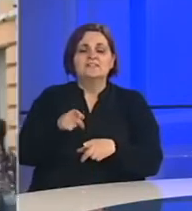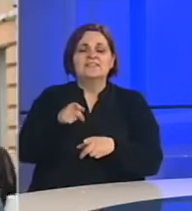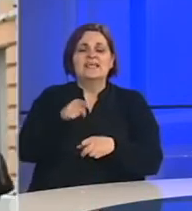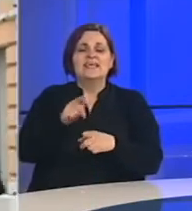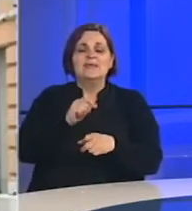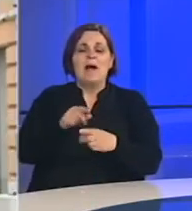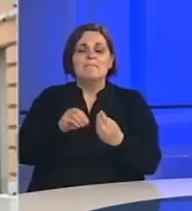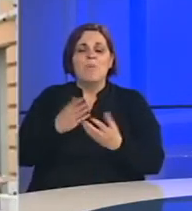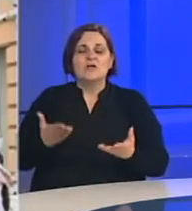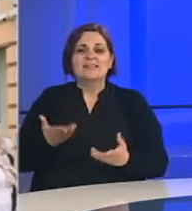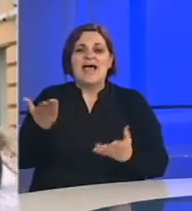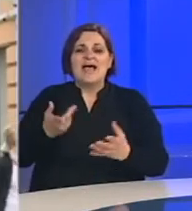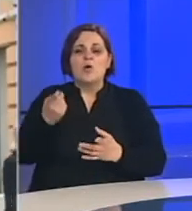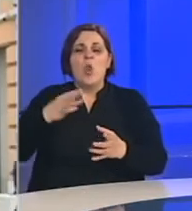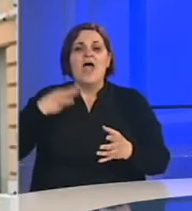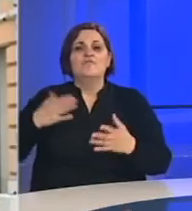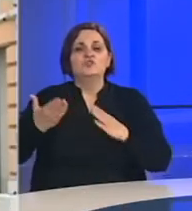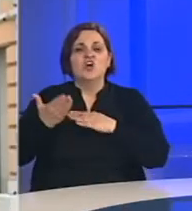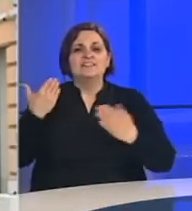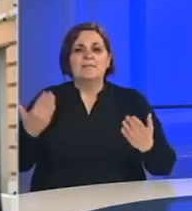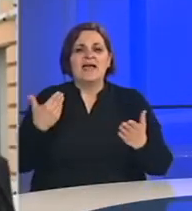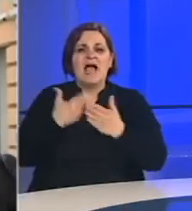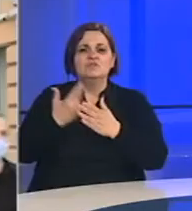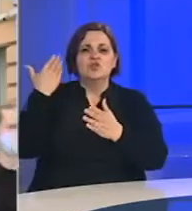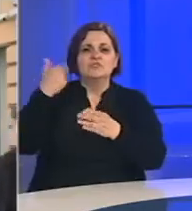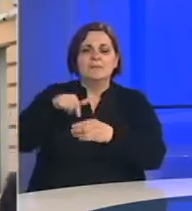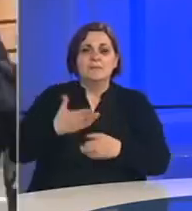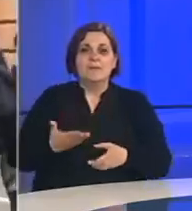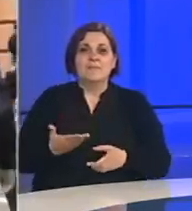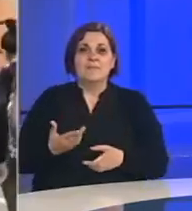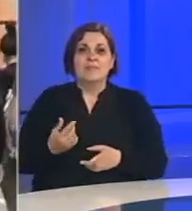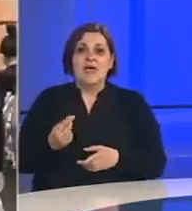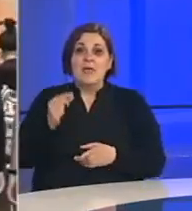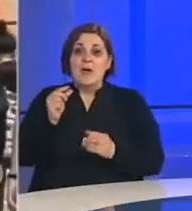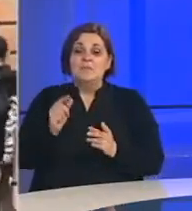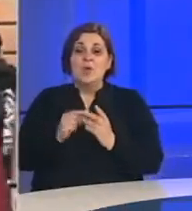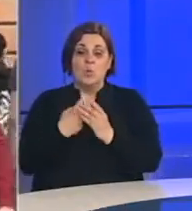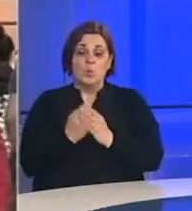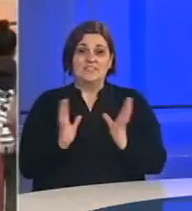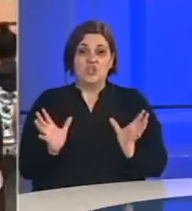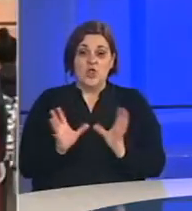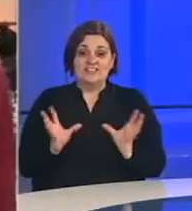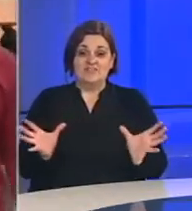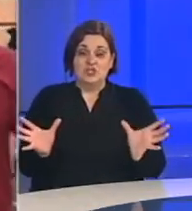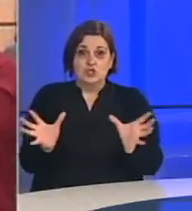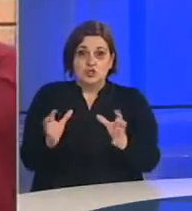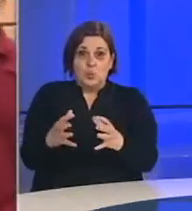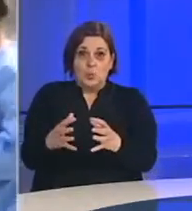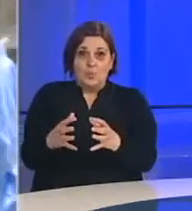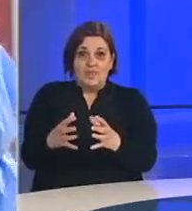krizu, kako je taj sistem funkcionirao, znate, na malom prostoru, u izolaciji, svi zajedno